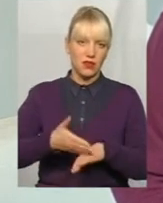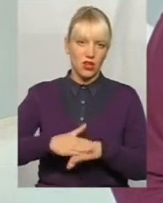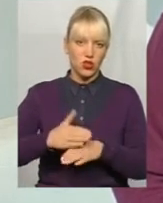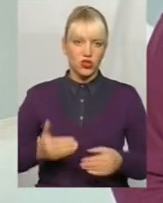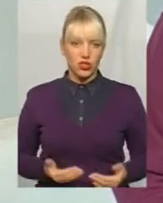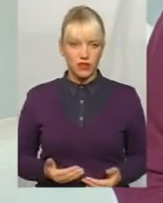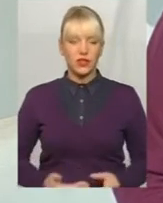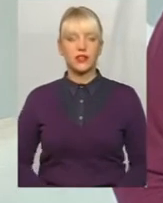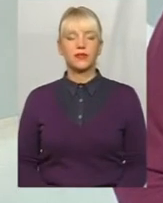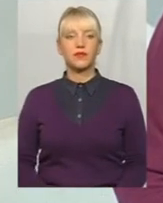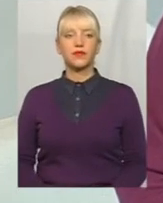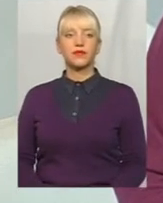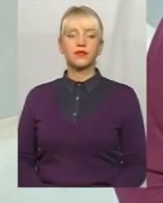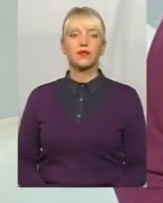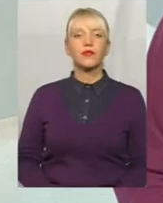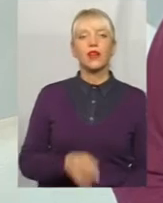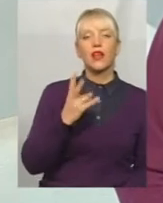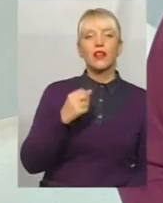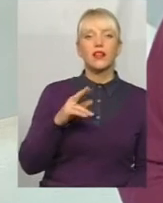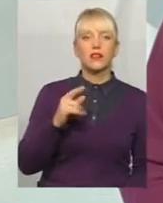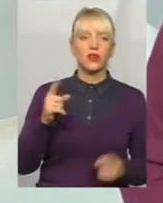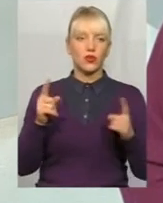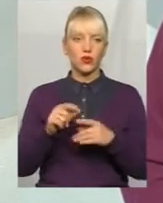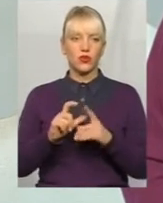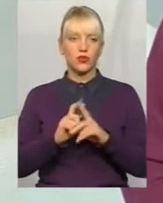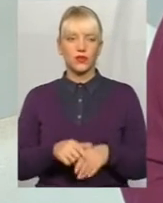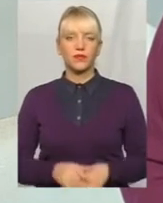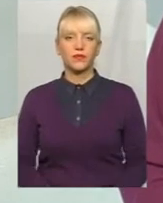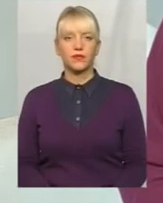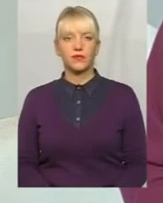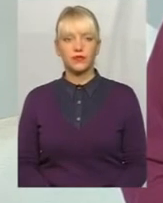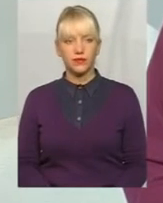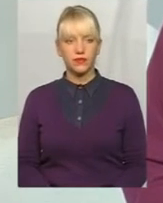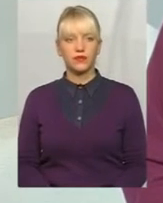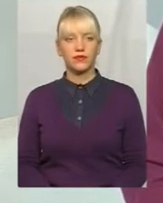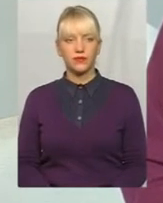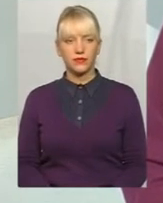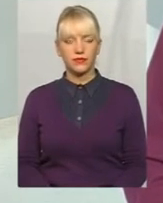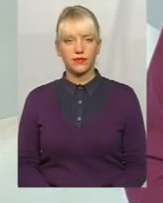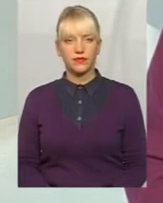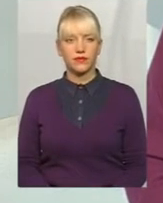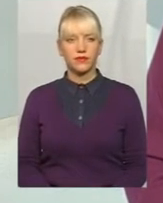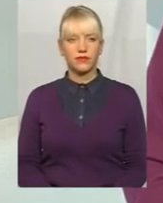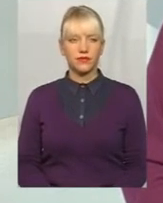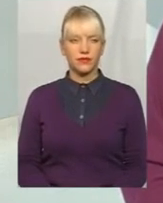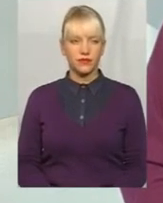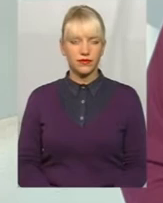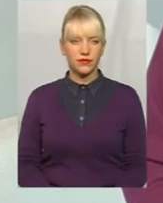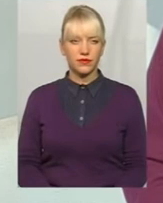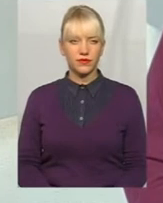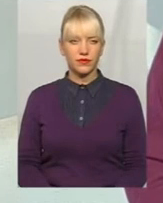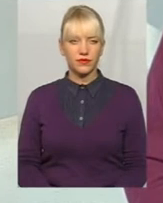за вашу реакцію. Пані Наділя, дуже коротко. По можливості, бо хочемо ще багато про що поговорити. Все,